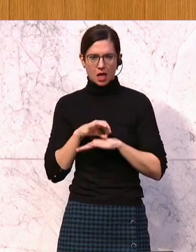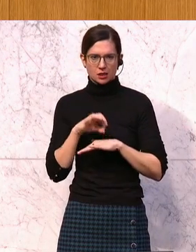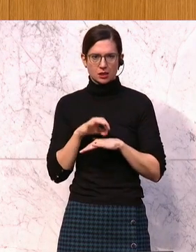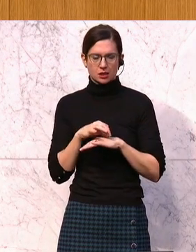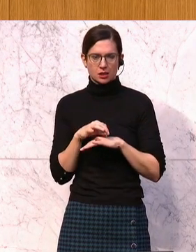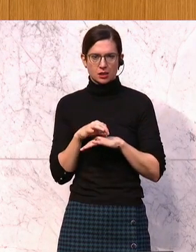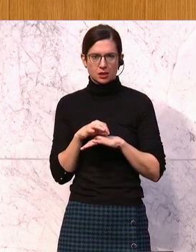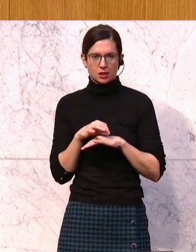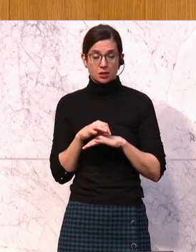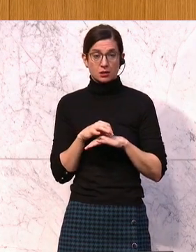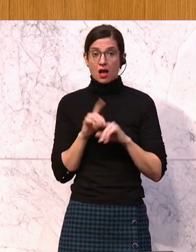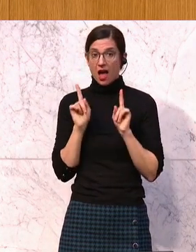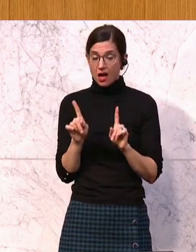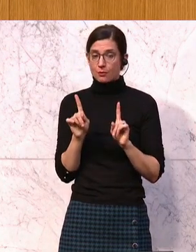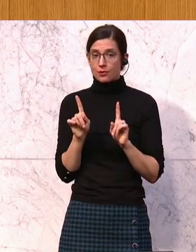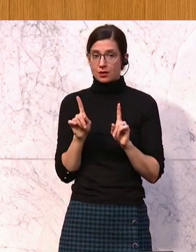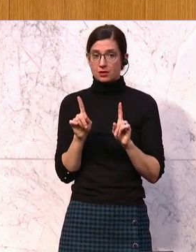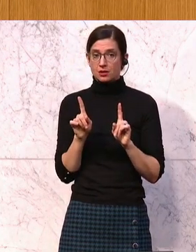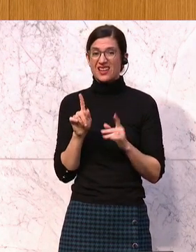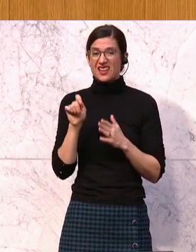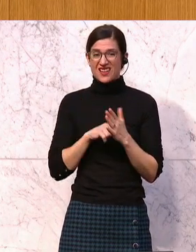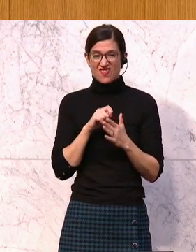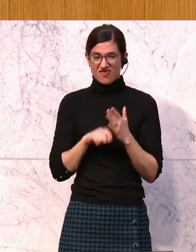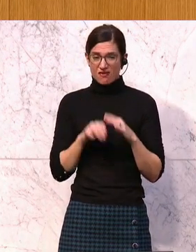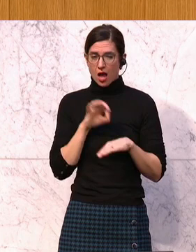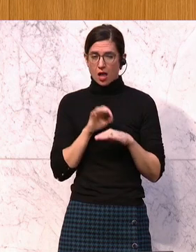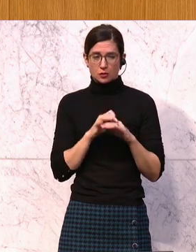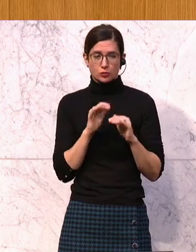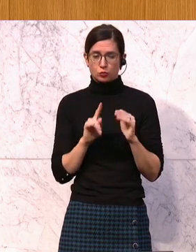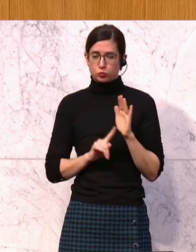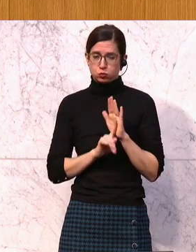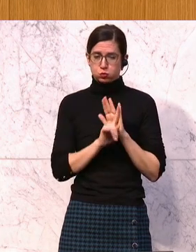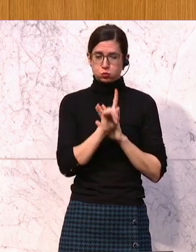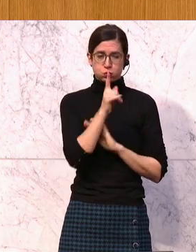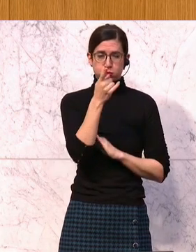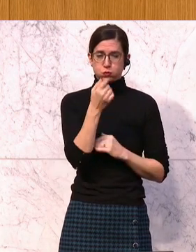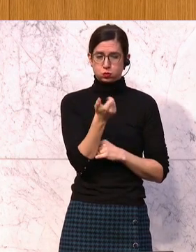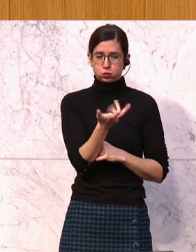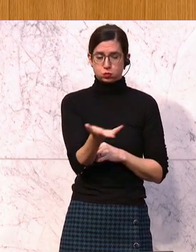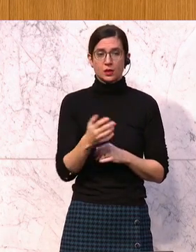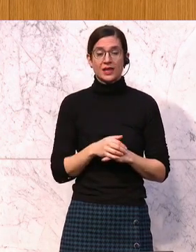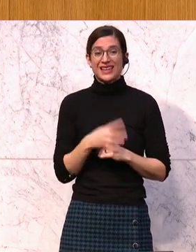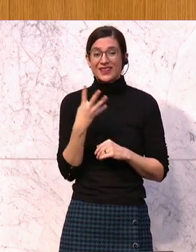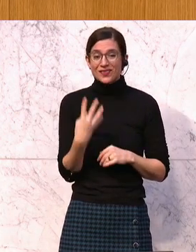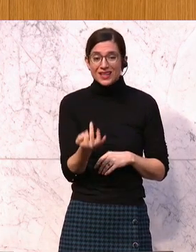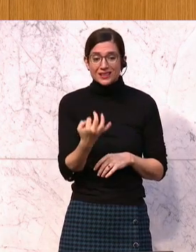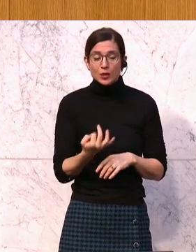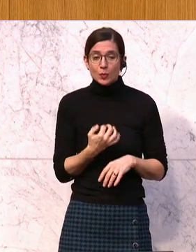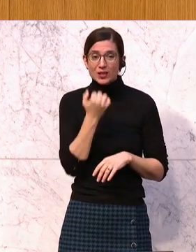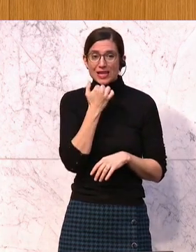den höchsten Anteil an Wahlärztinnen und Ärzten und 40 Prozent aller